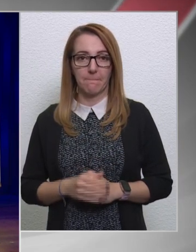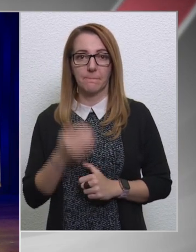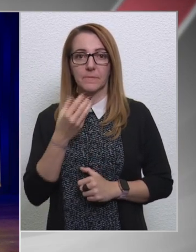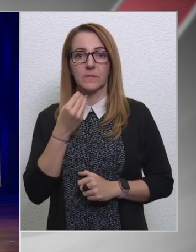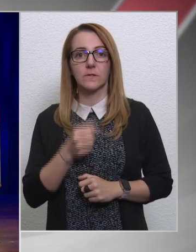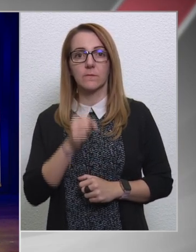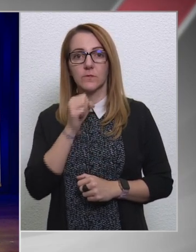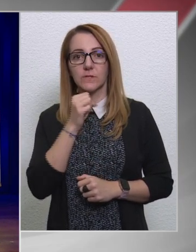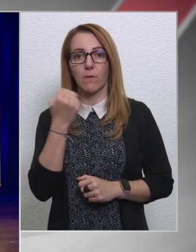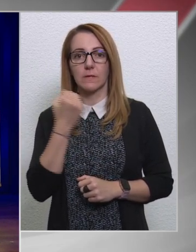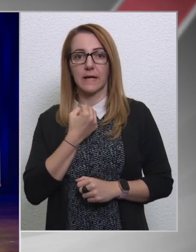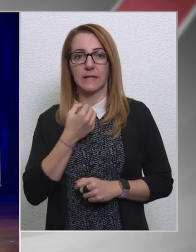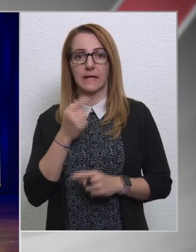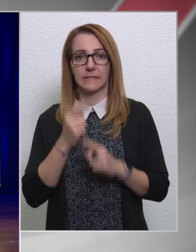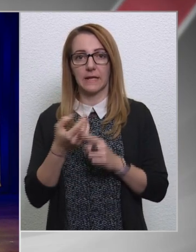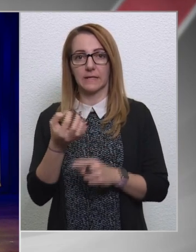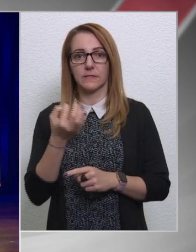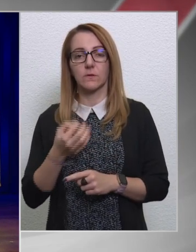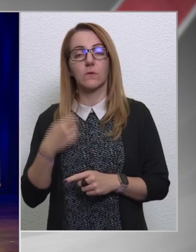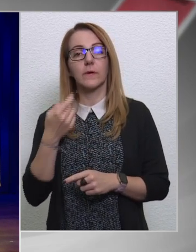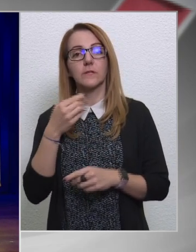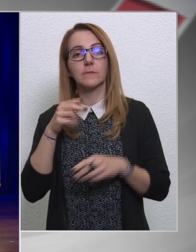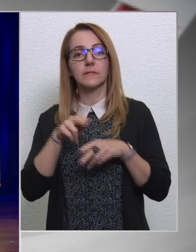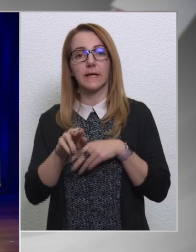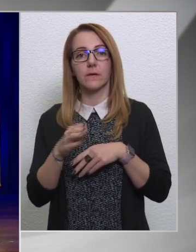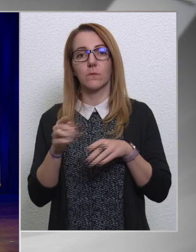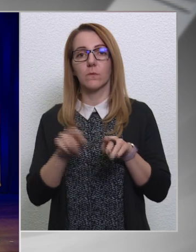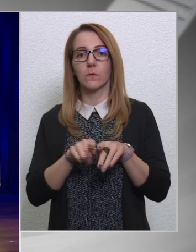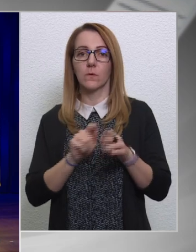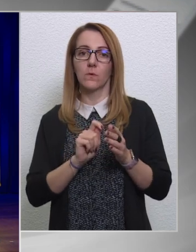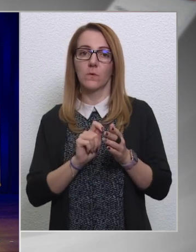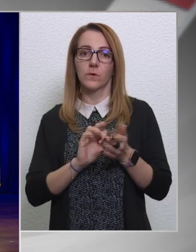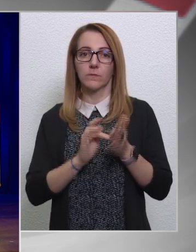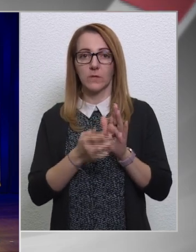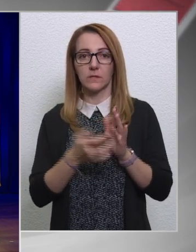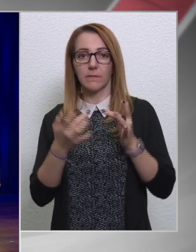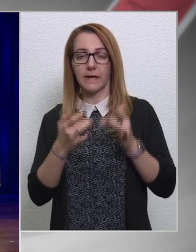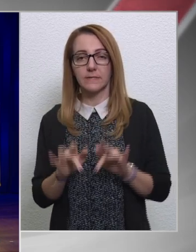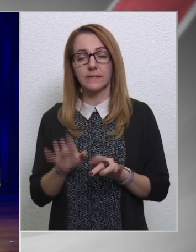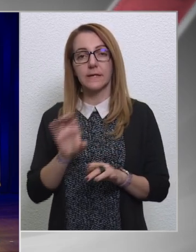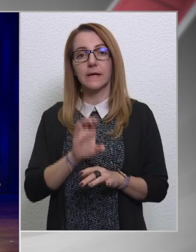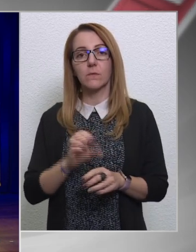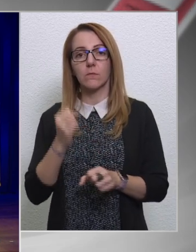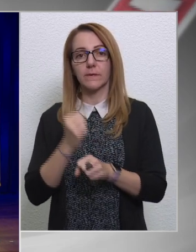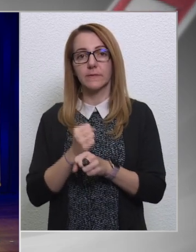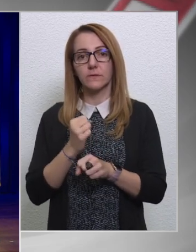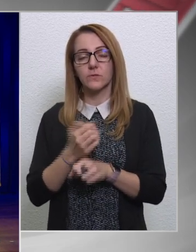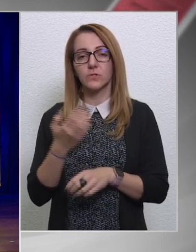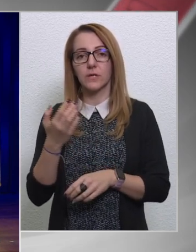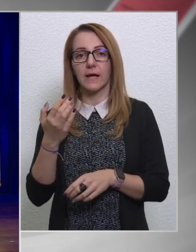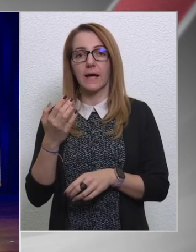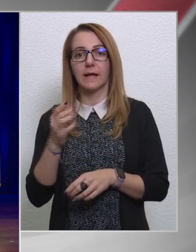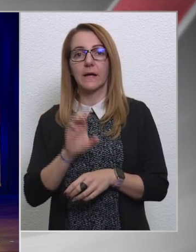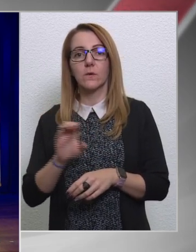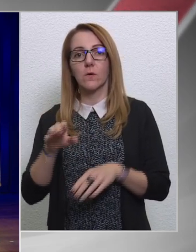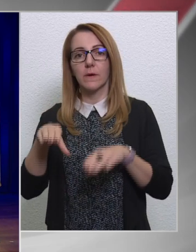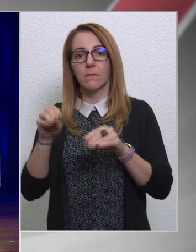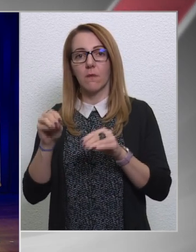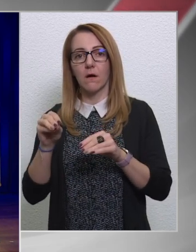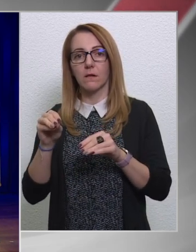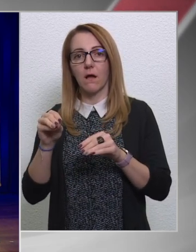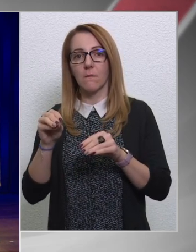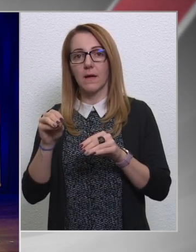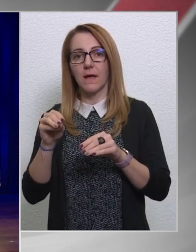Köszönöm, Simardánia vagyok a Telex-től. Ugye a gulyás miniszter úgy festette a helyzetet, hogy az Európai Bizottság, az Európai Parlament túlsz